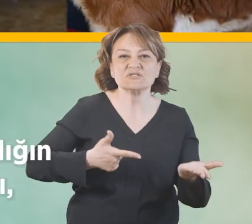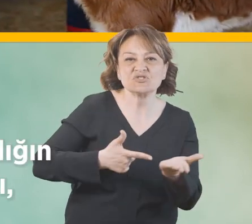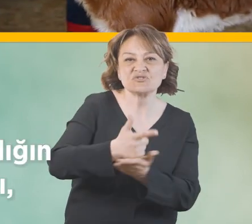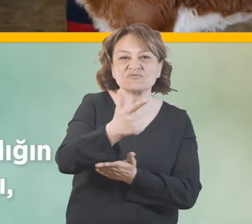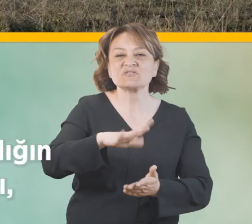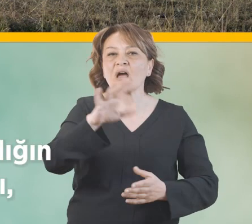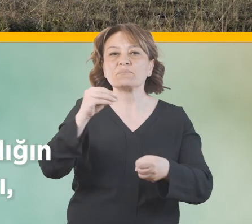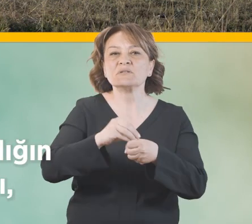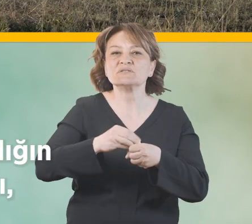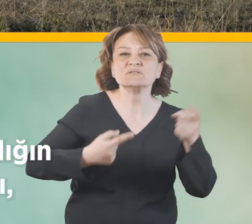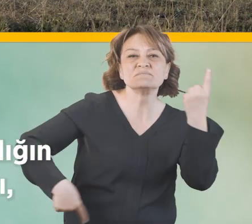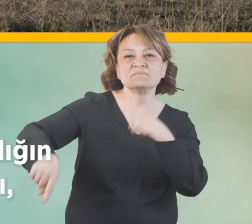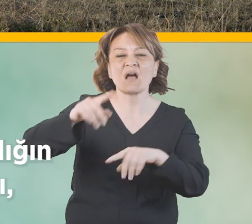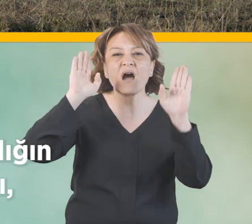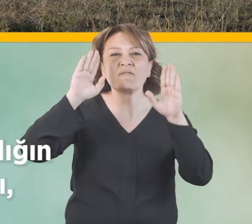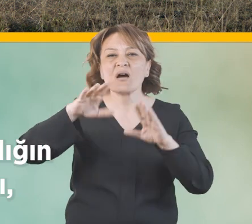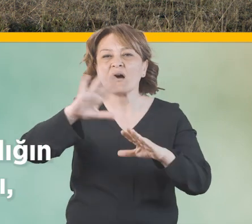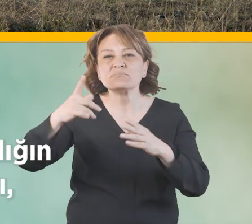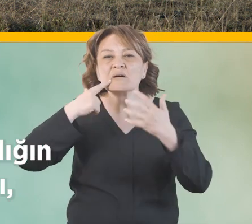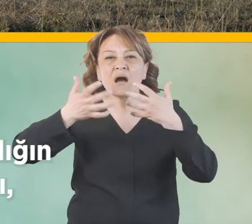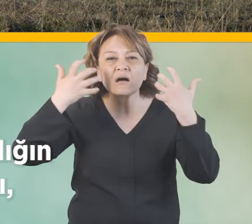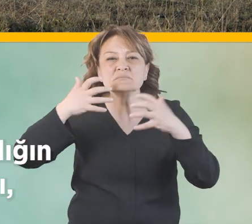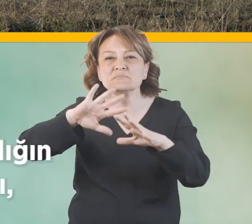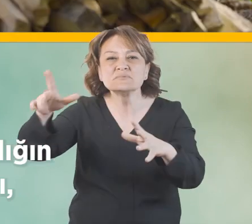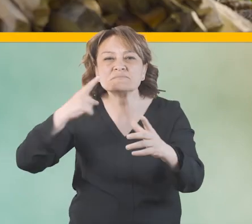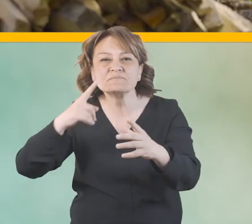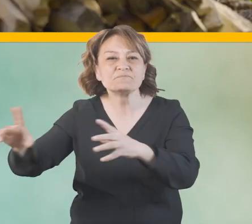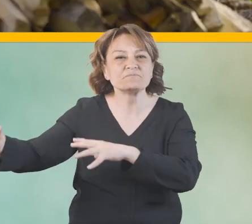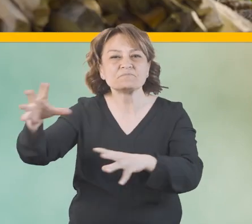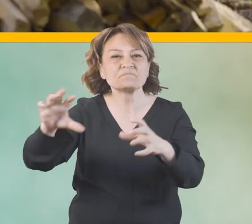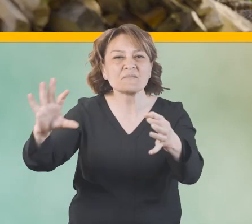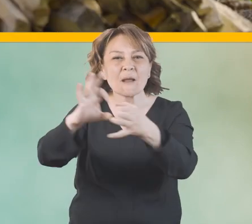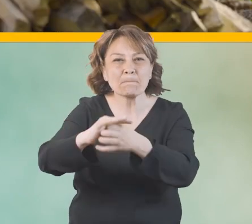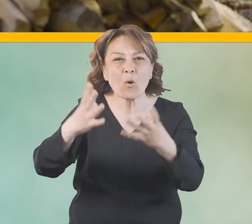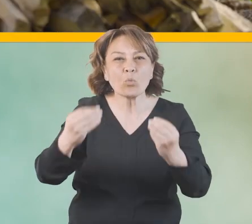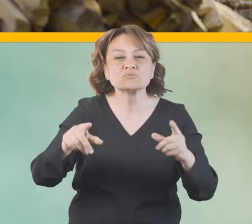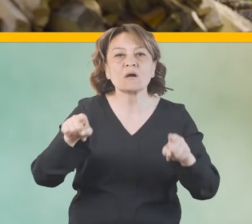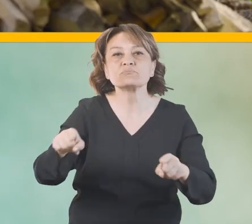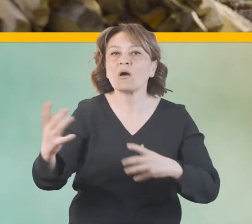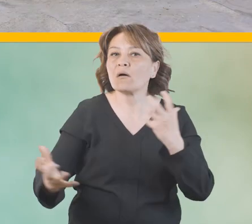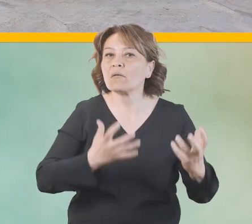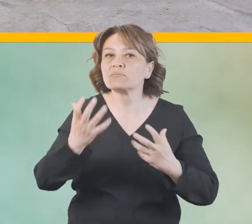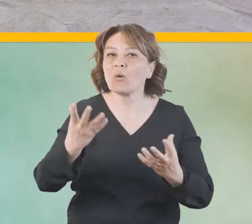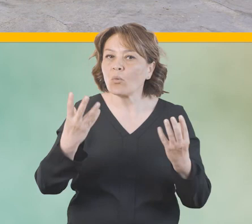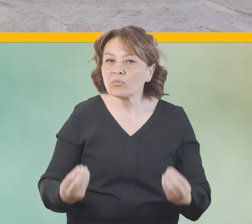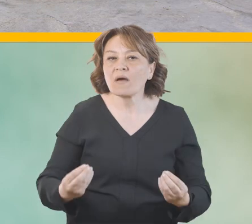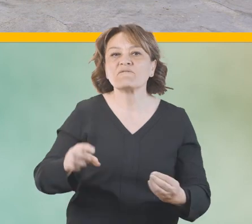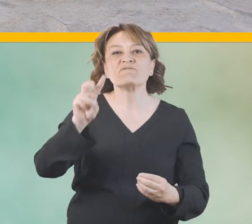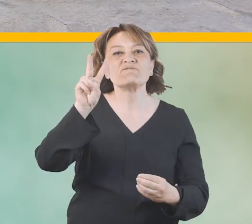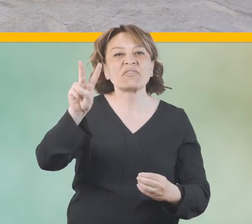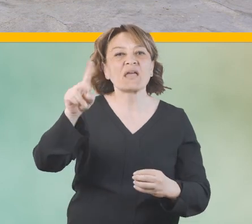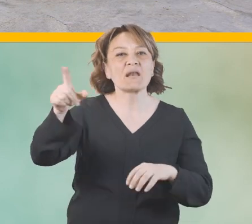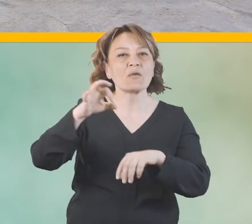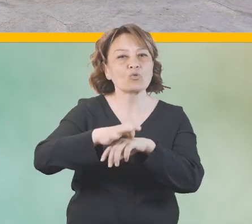hayvancılıkla ilgili çalışanlar, hastalığın görüldüğü bölgelerdeki sağlık çalışanları, korunmasız kamp ve piknik yapanlar, veteriner hekimler,